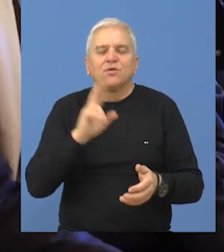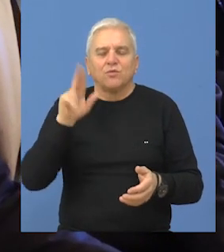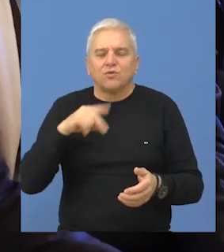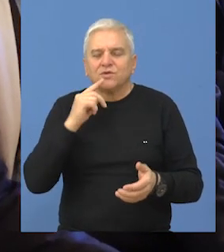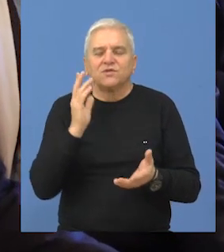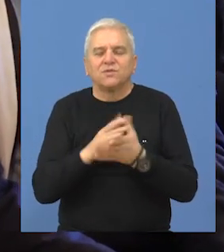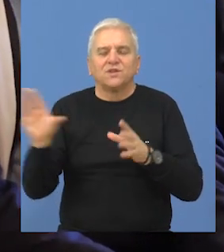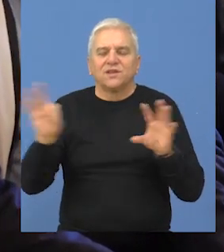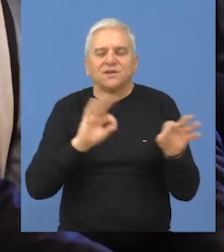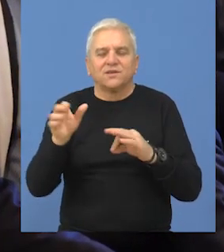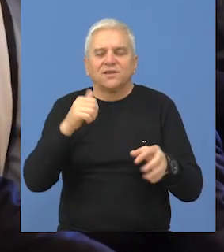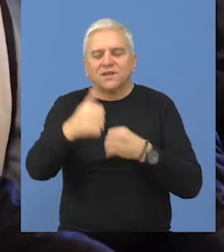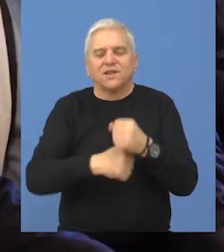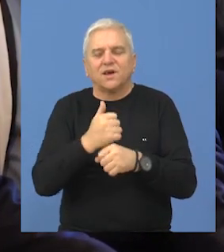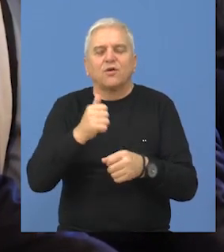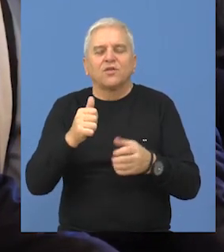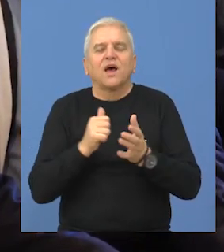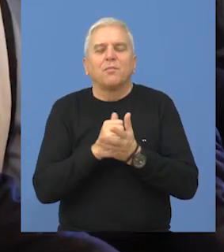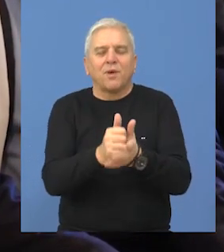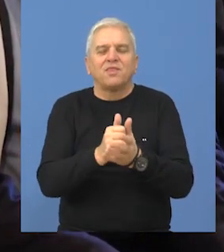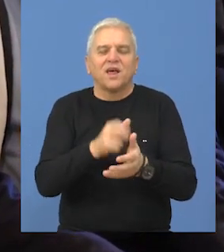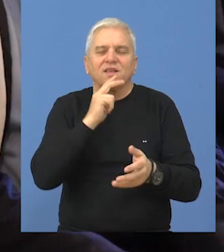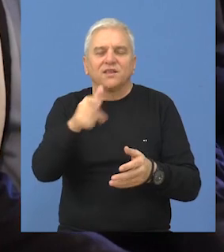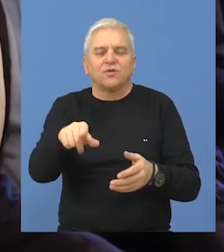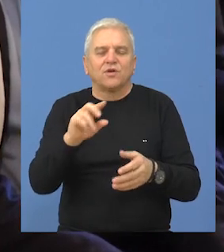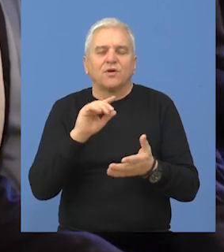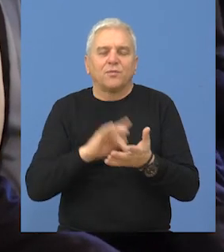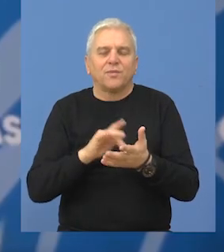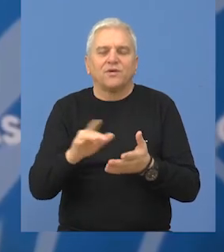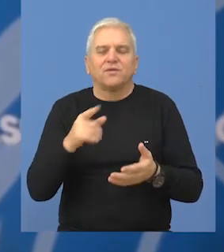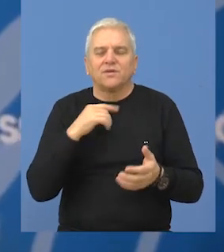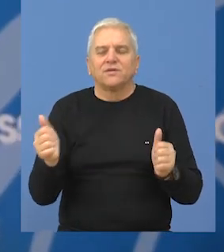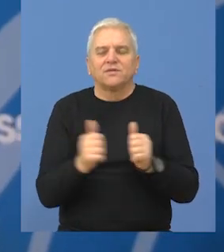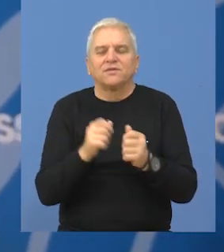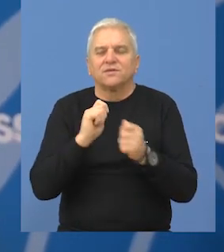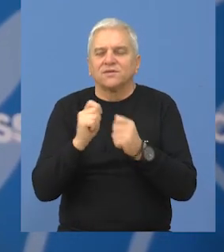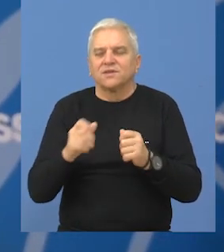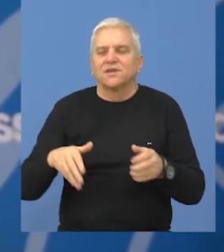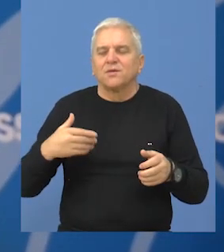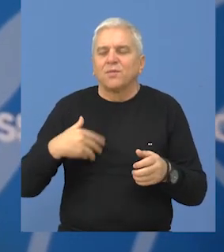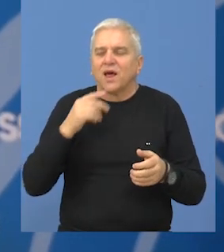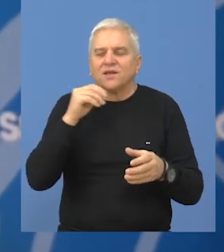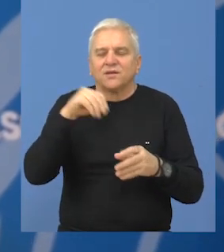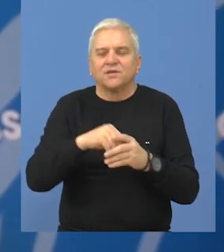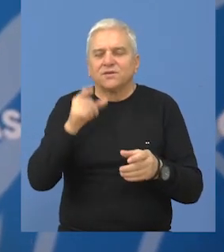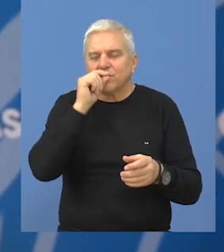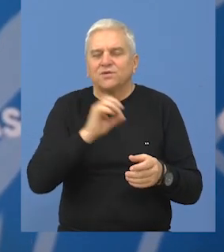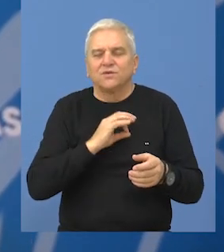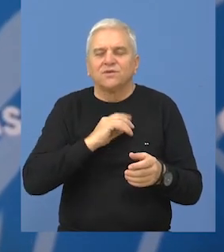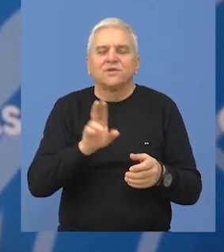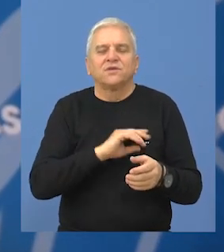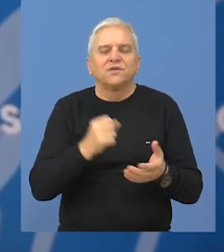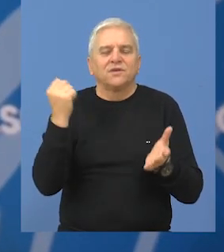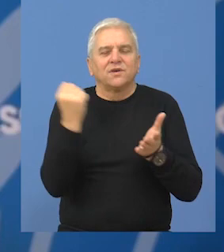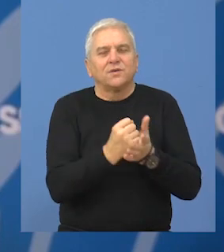mogućnost da budu izabrani za jednogodišnji mandat na ovoj poziciji. Uprve smo zvršili dialog s mladima u Kancelariji za mlade opštine